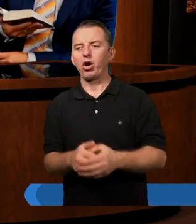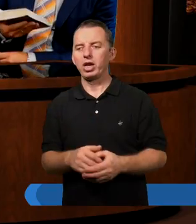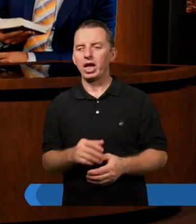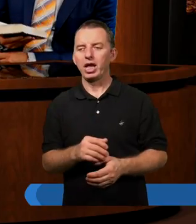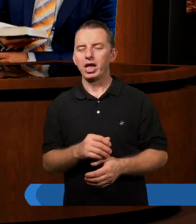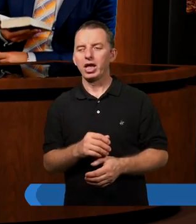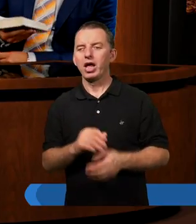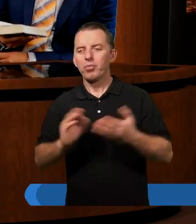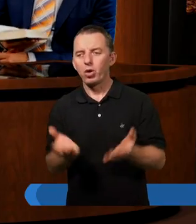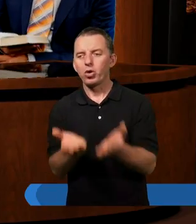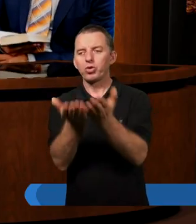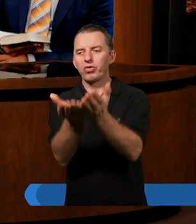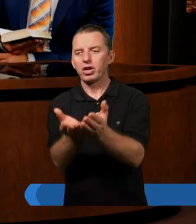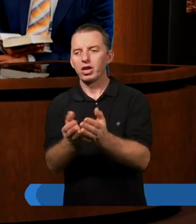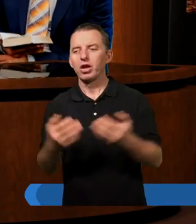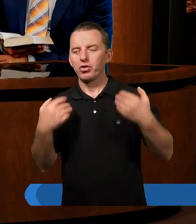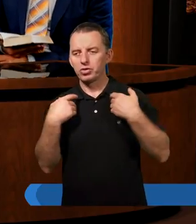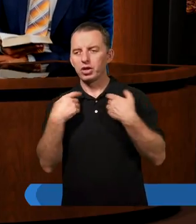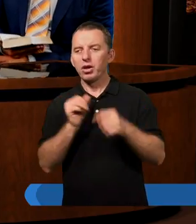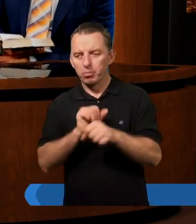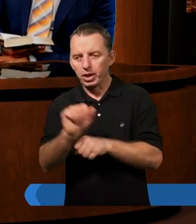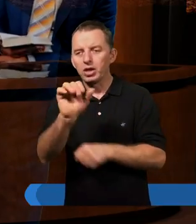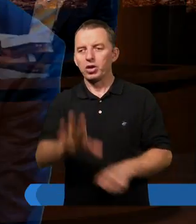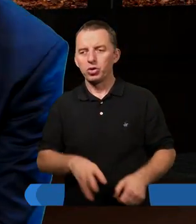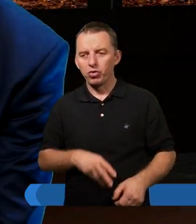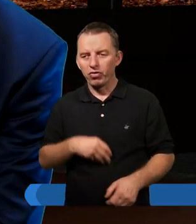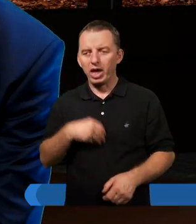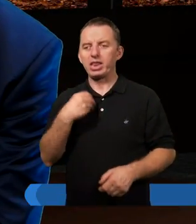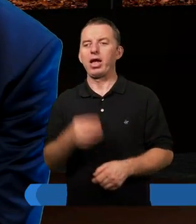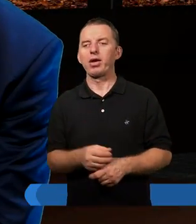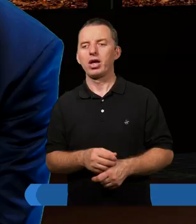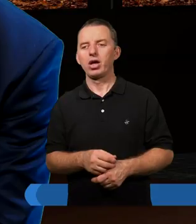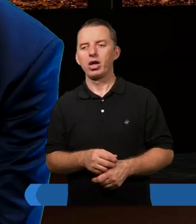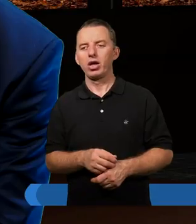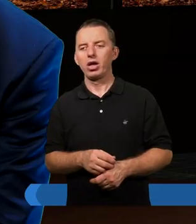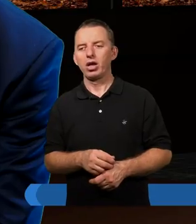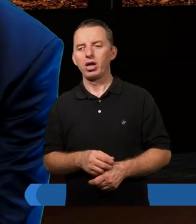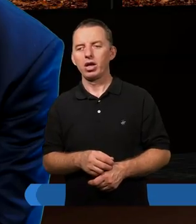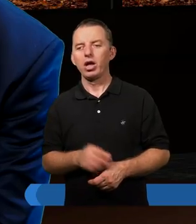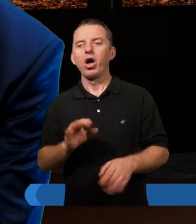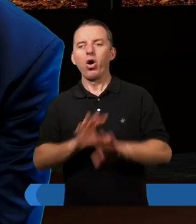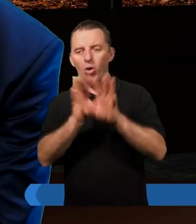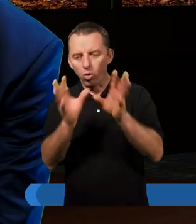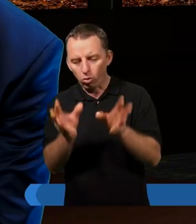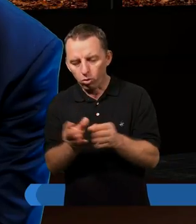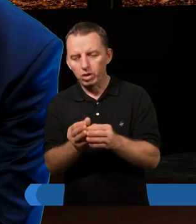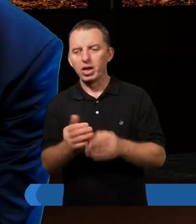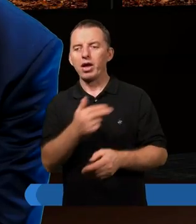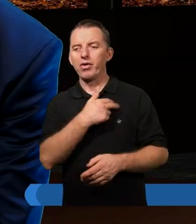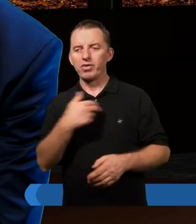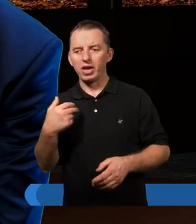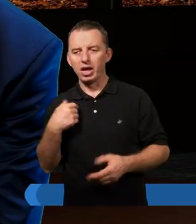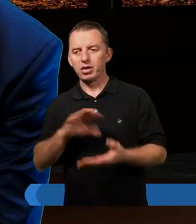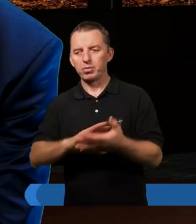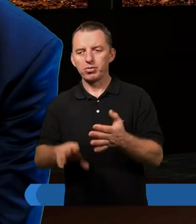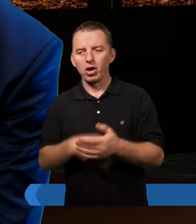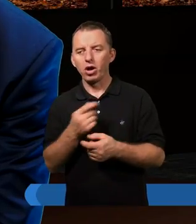poświęcać jest słowo, być świętym, prawda, w języku polskim. Ale ogólnie właśnie w Biblii